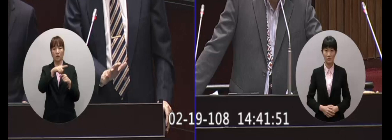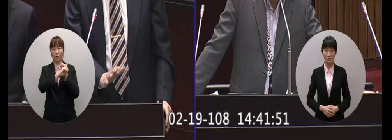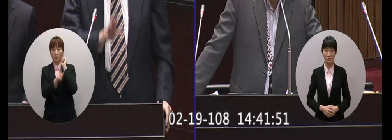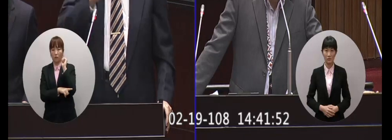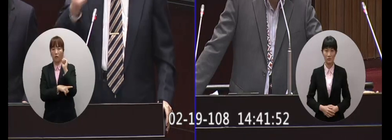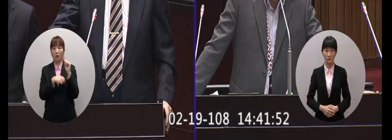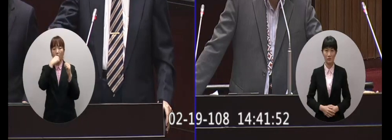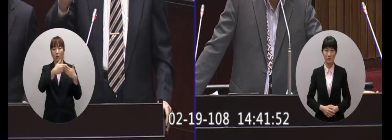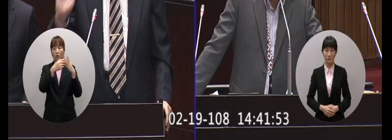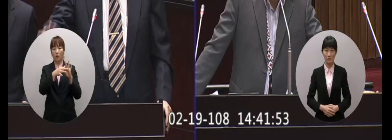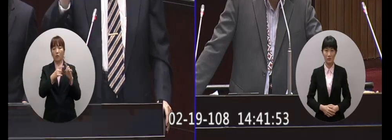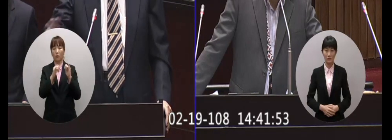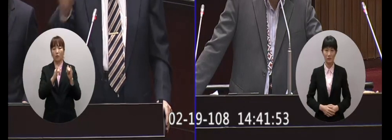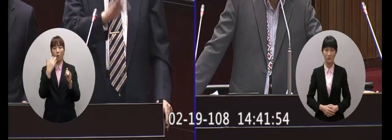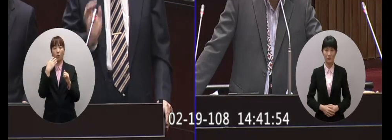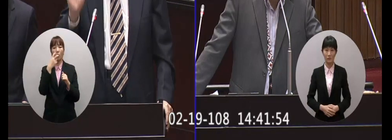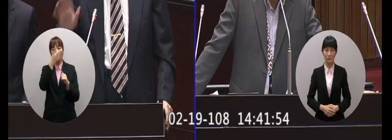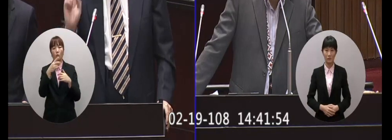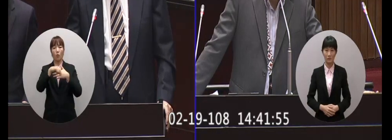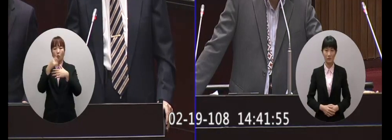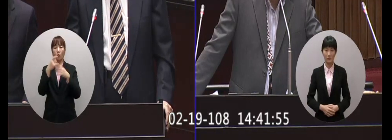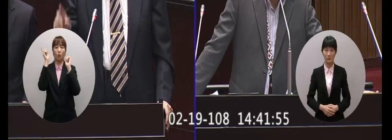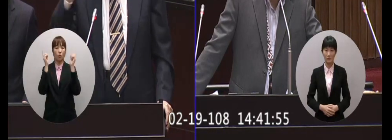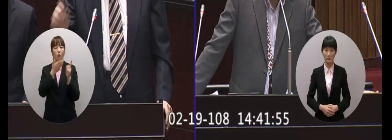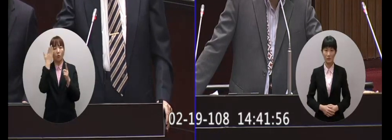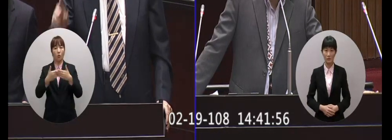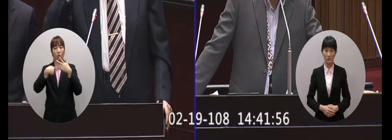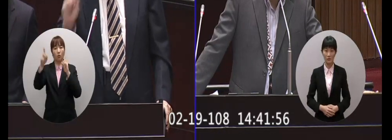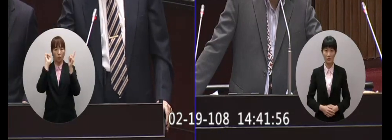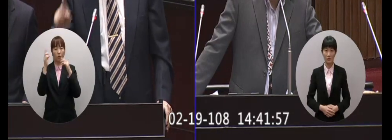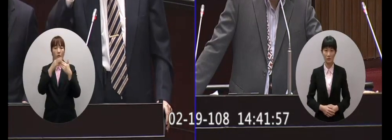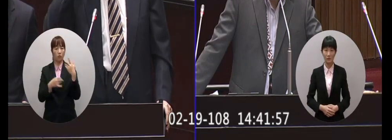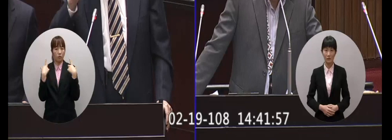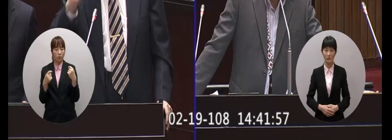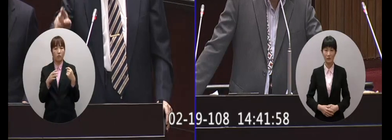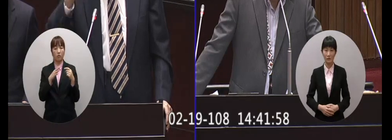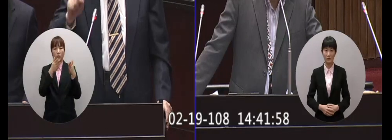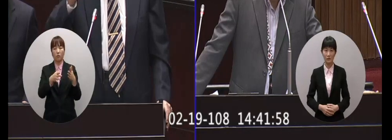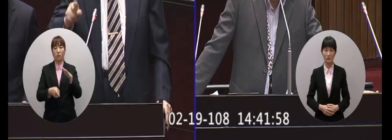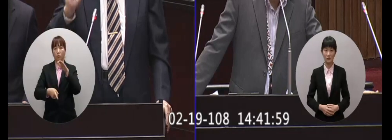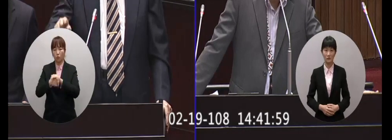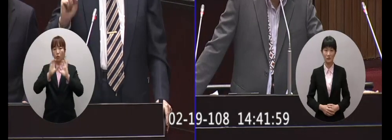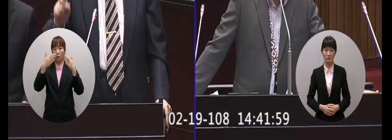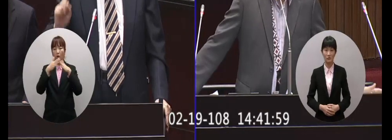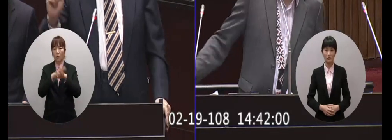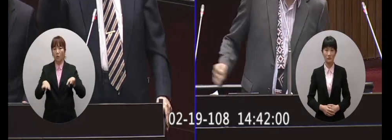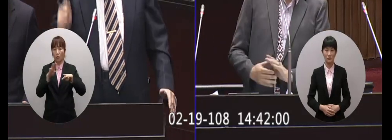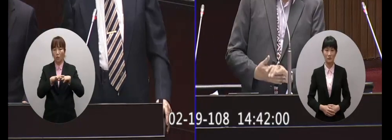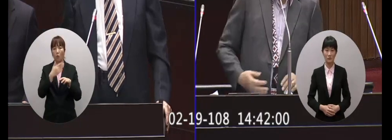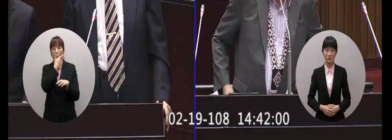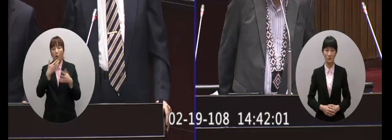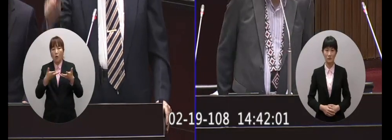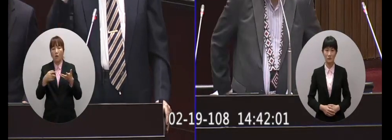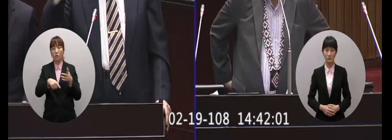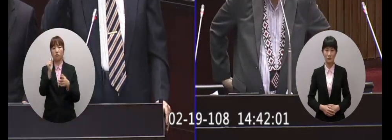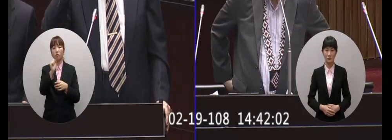關係條例你不管是什麼理由探親觀光等等到大陸去那一法規就有規定不可以做違反國家安全你國家利益的